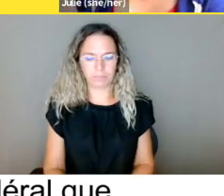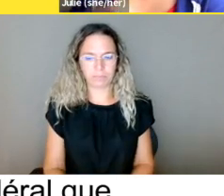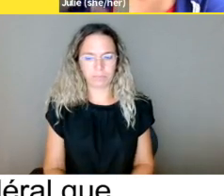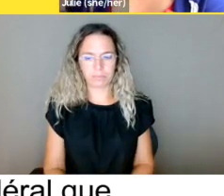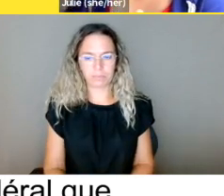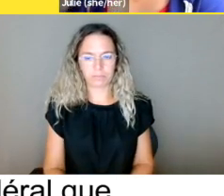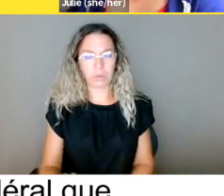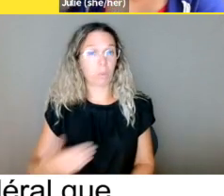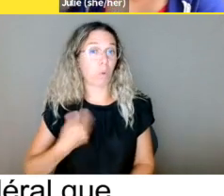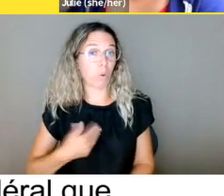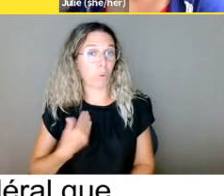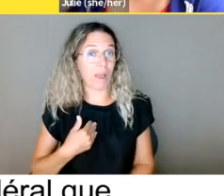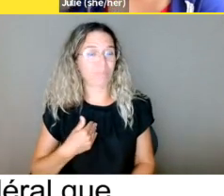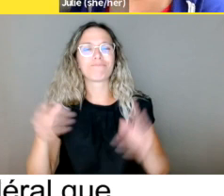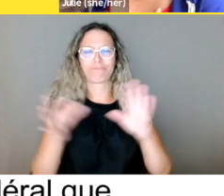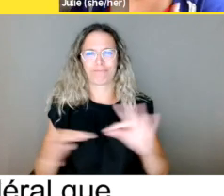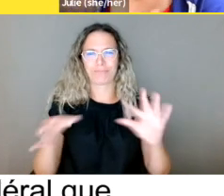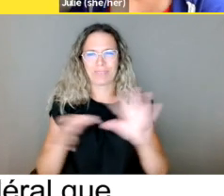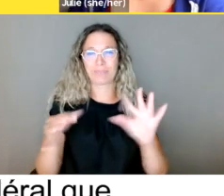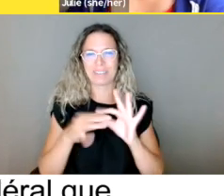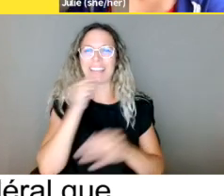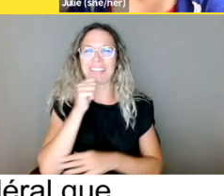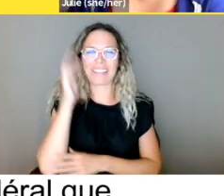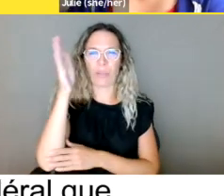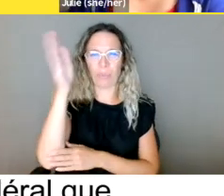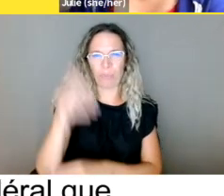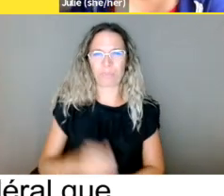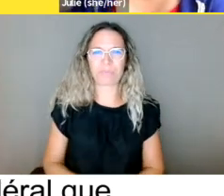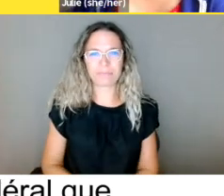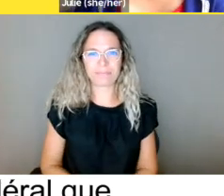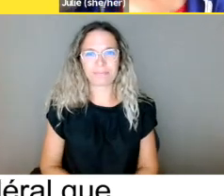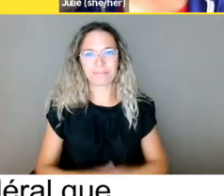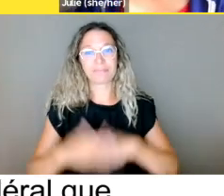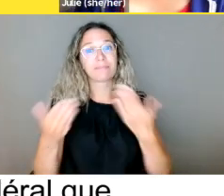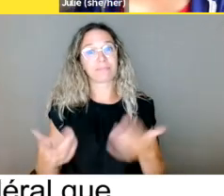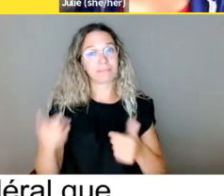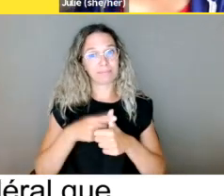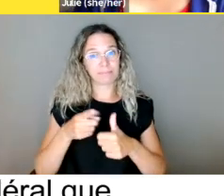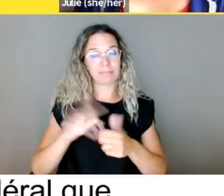que la Charte québécoise des droits et libertés.